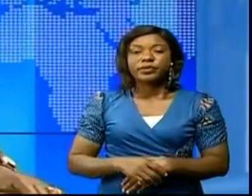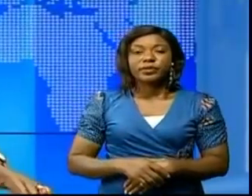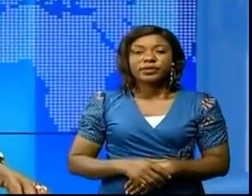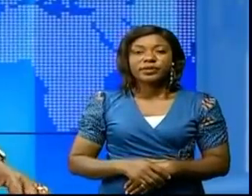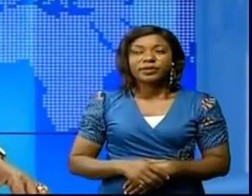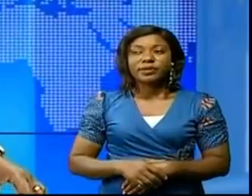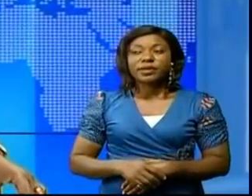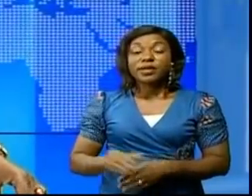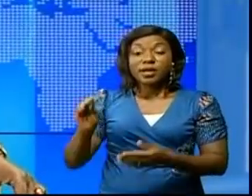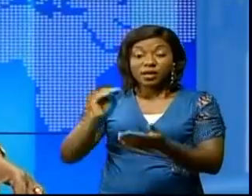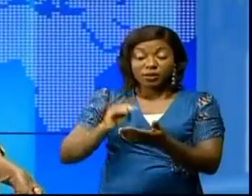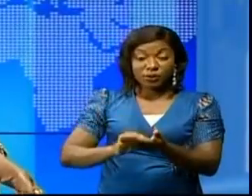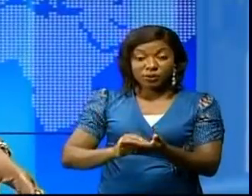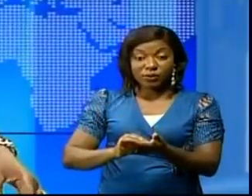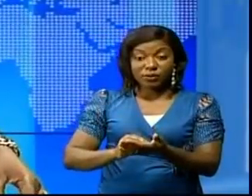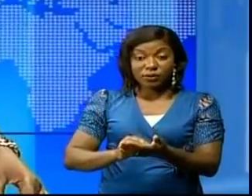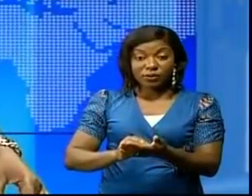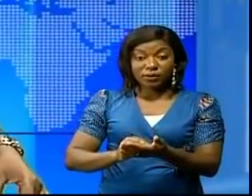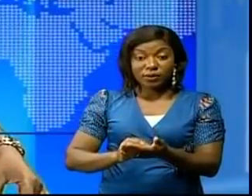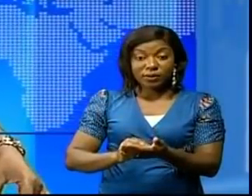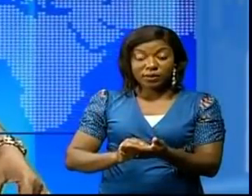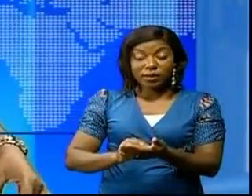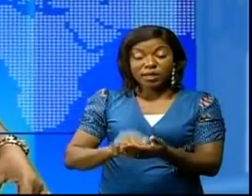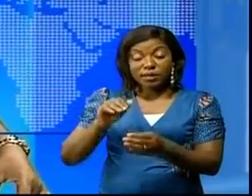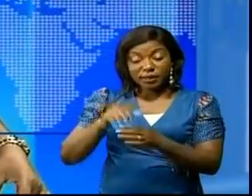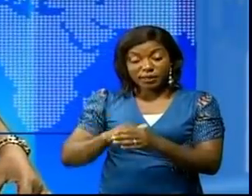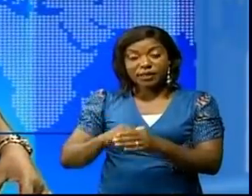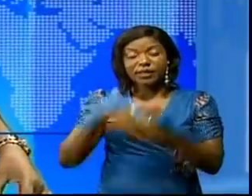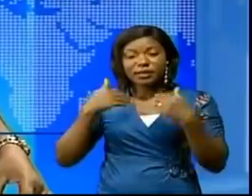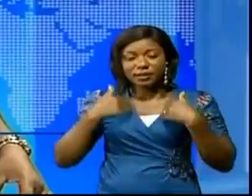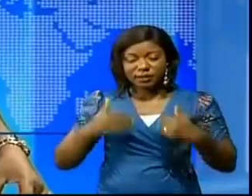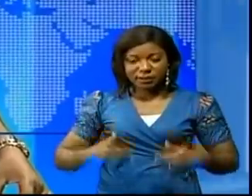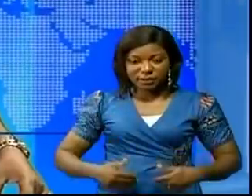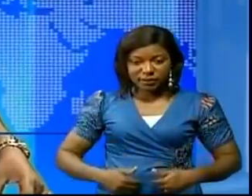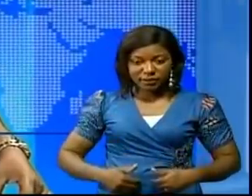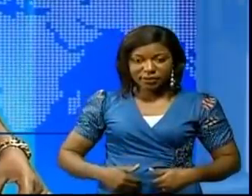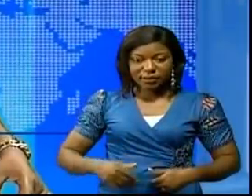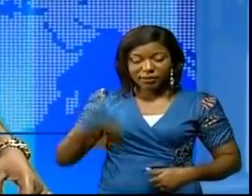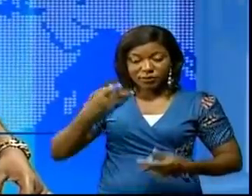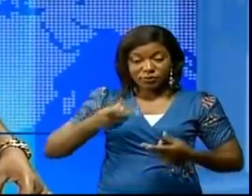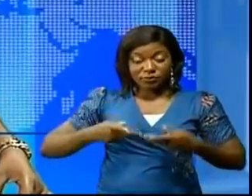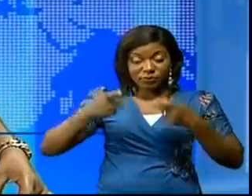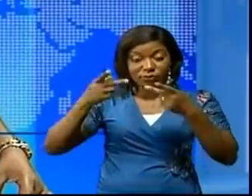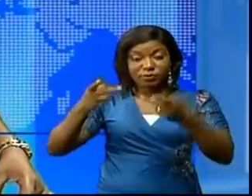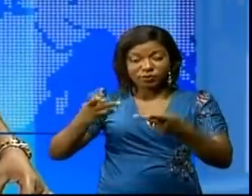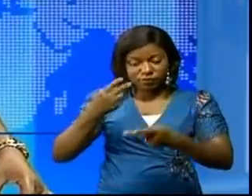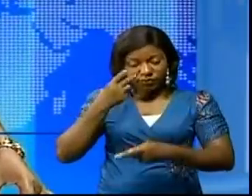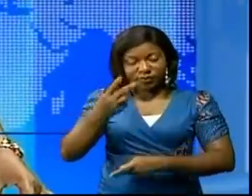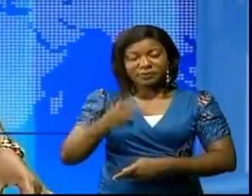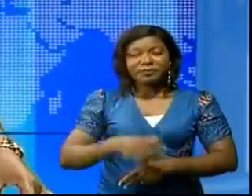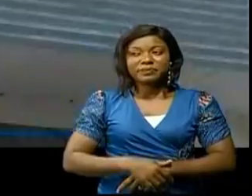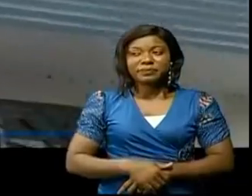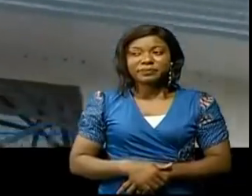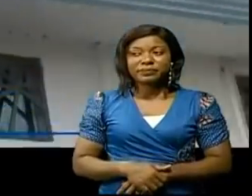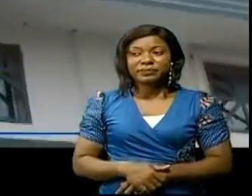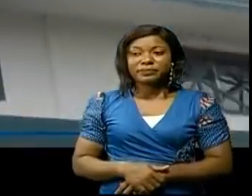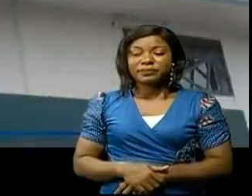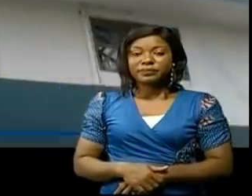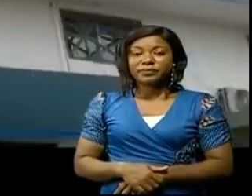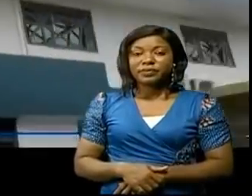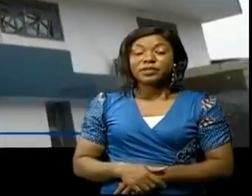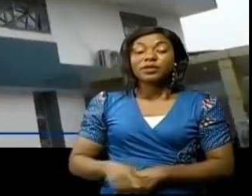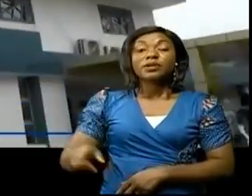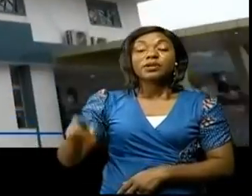Suivons encore une fois un reportage dans le domaine de la santé que nous propose la réalisation. Contrairement aux